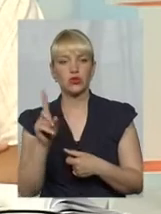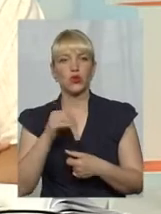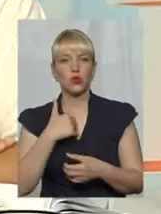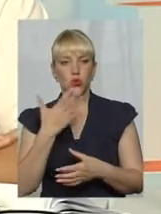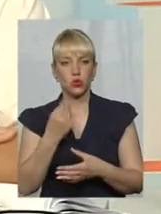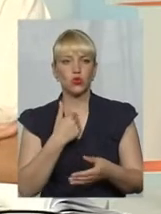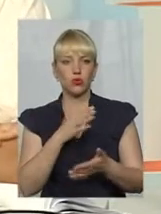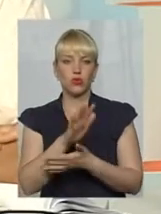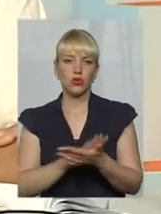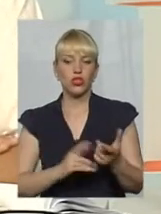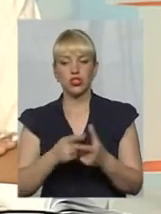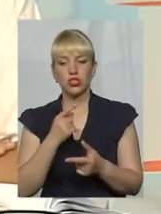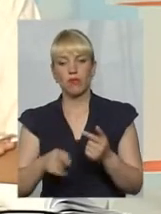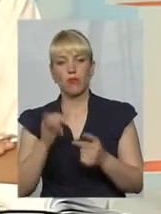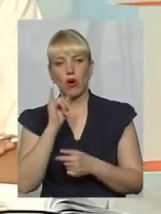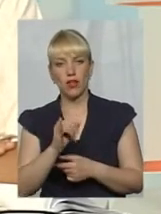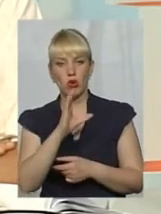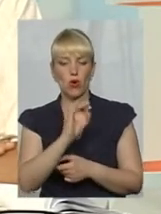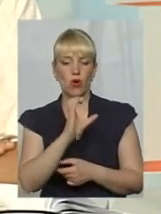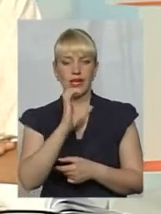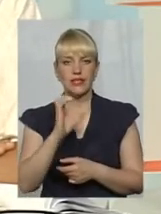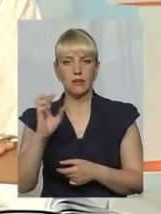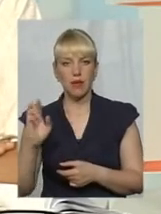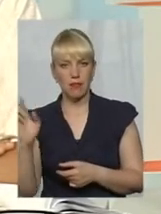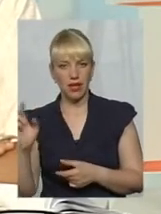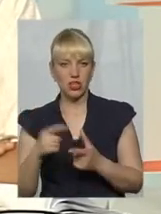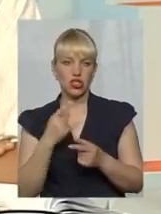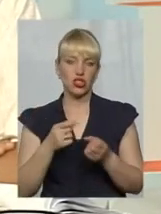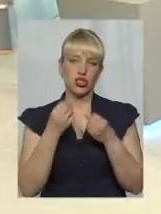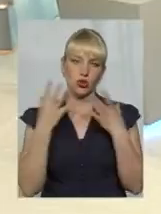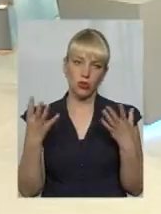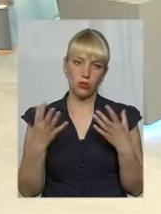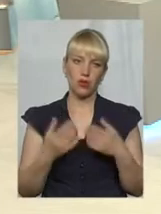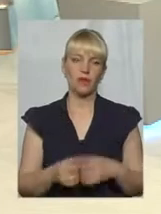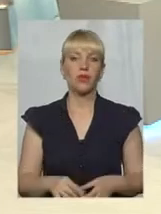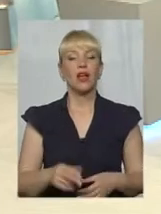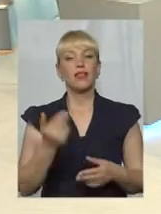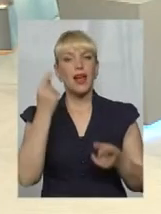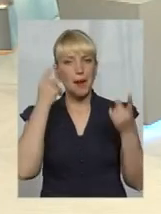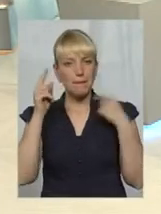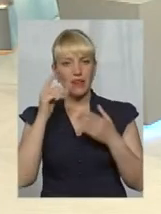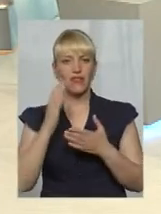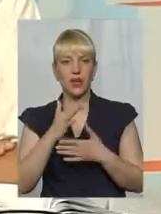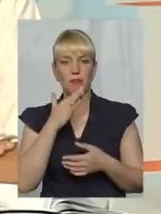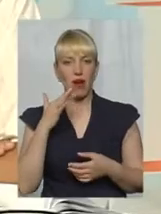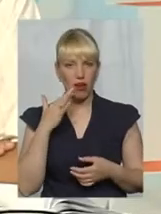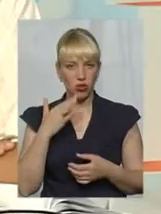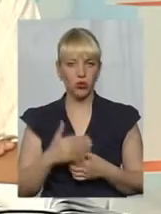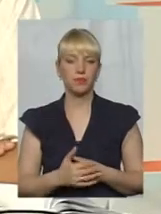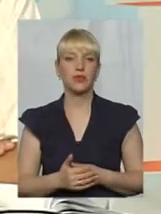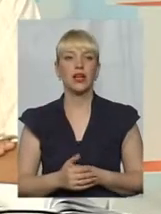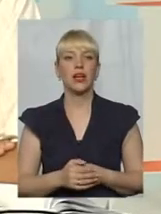стосується, чи погано СББ, чи добре. Також кілька хвилинок. Міфів є багато. Кілька хвилинок, так? Так, будь ласка.